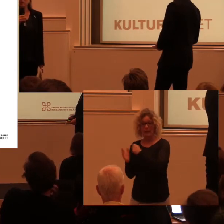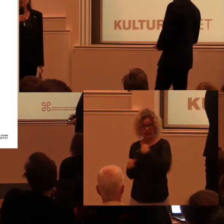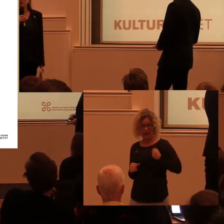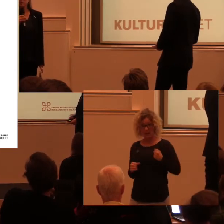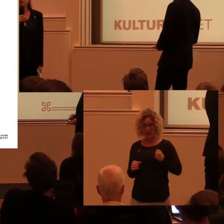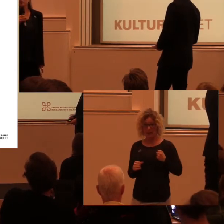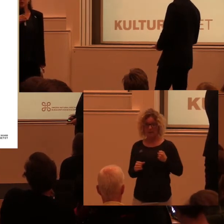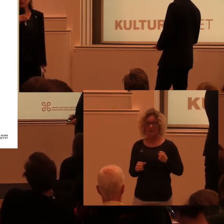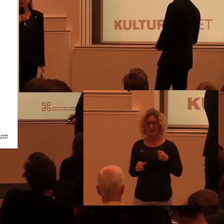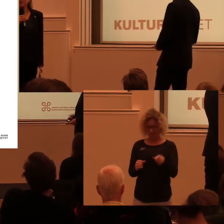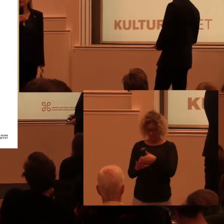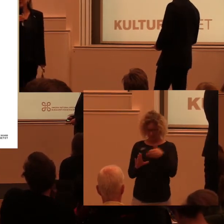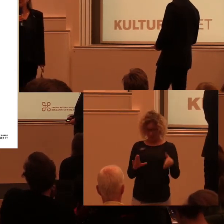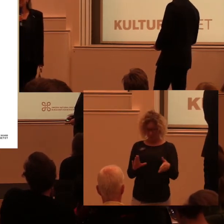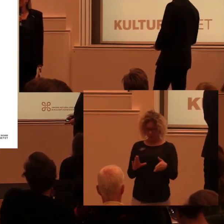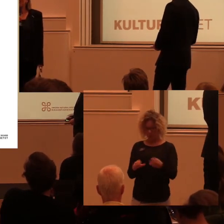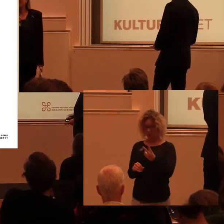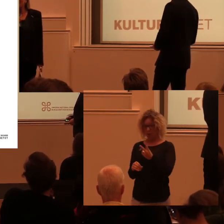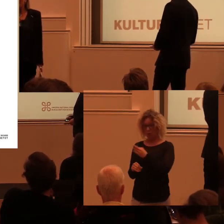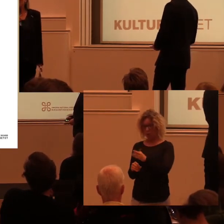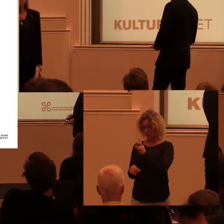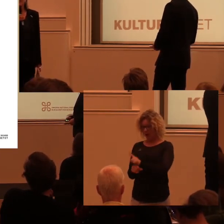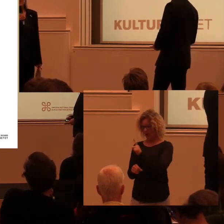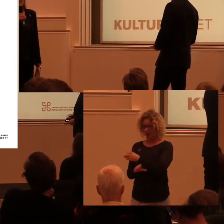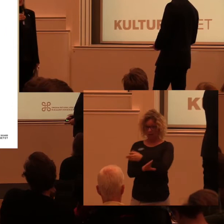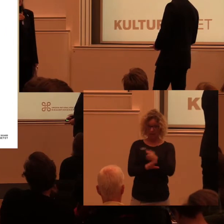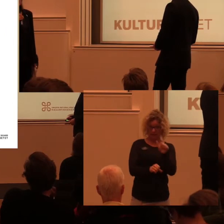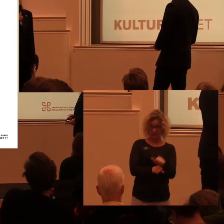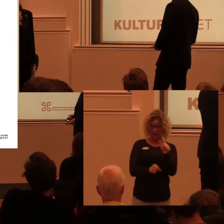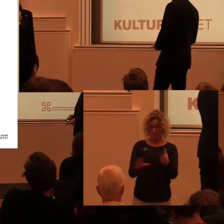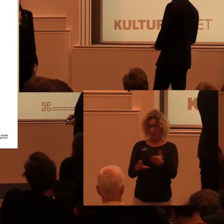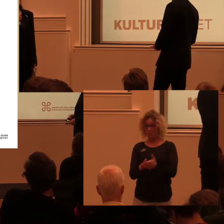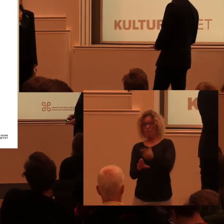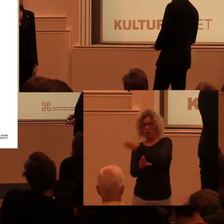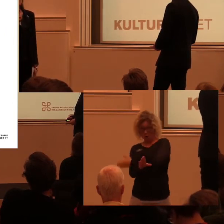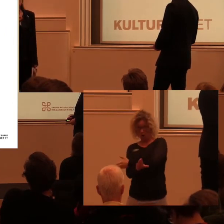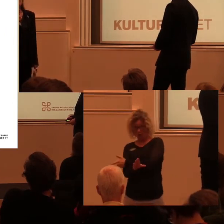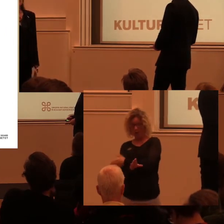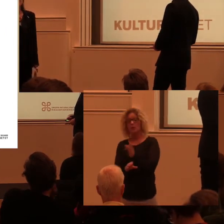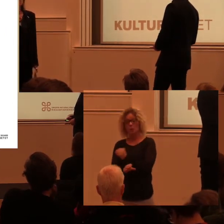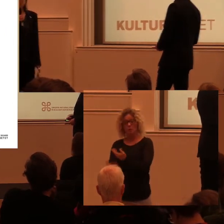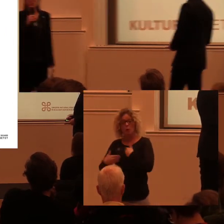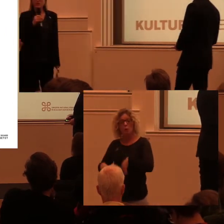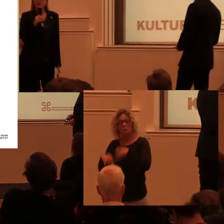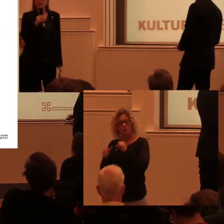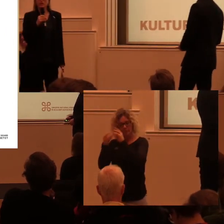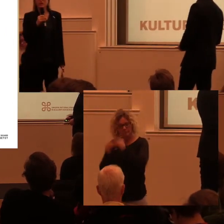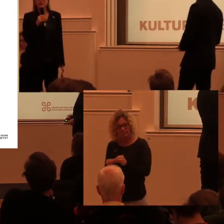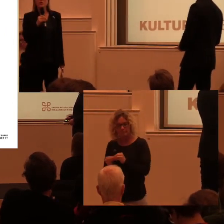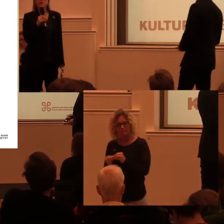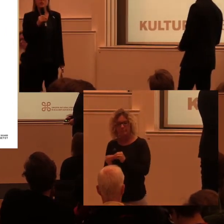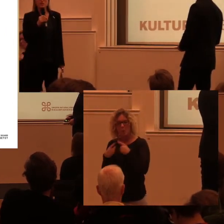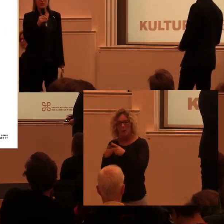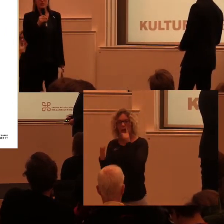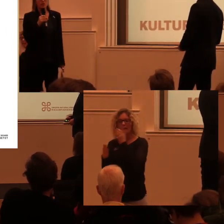den här perioden 2011 till 2016 så fick vi i uppdrag att ta fram ett antal